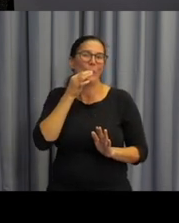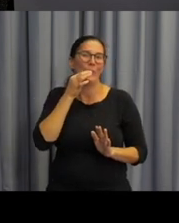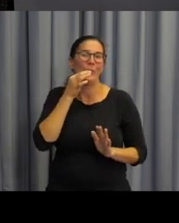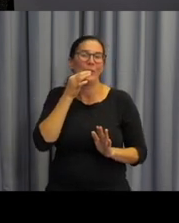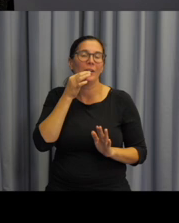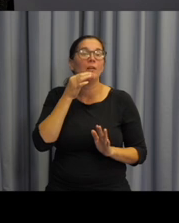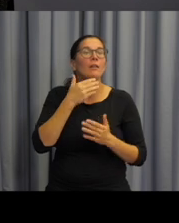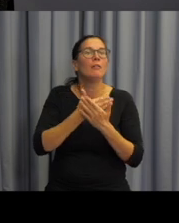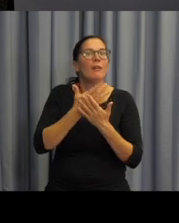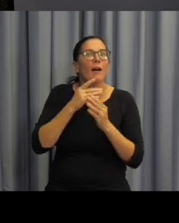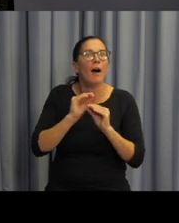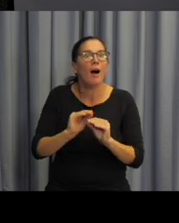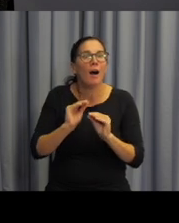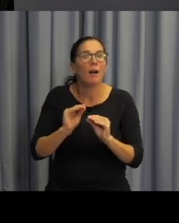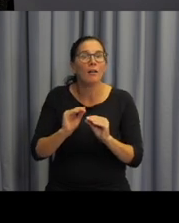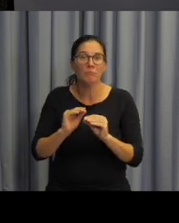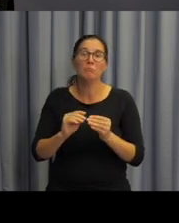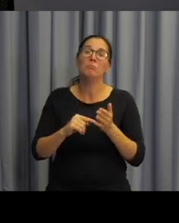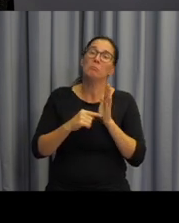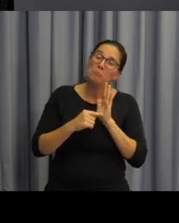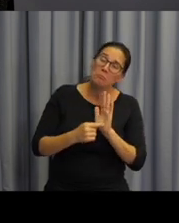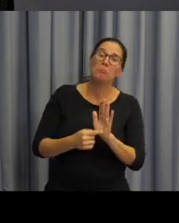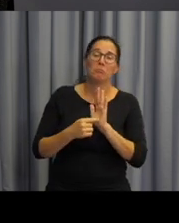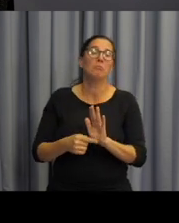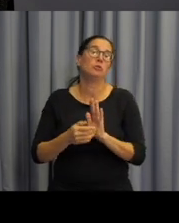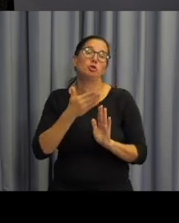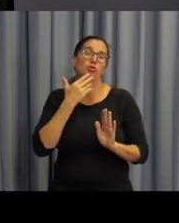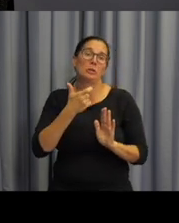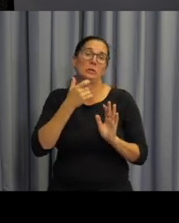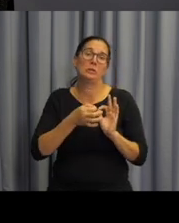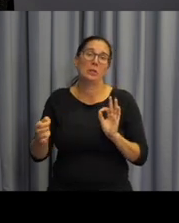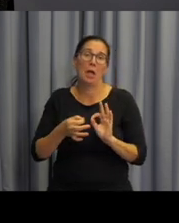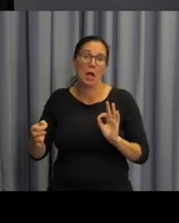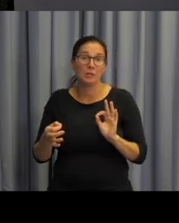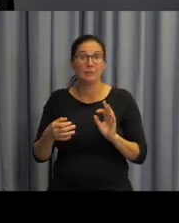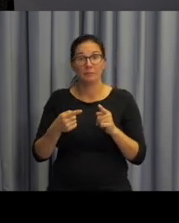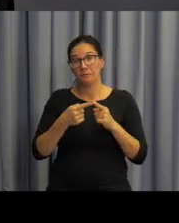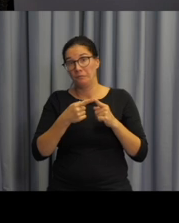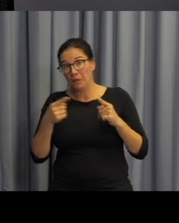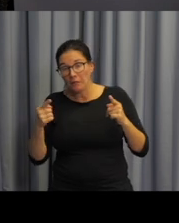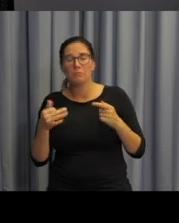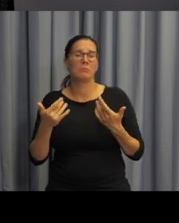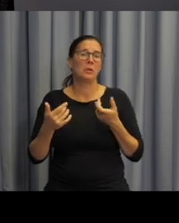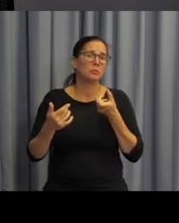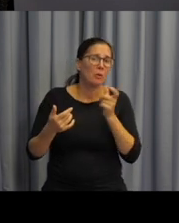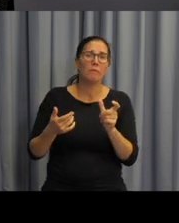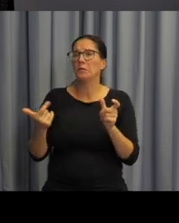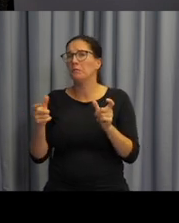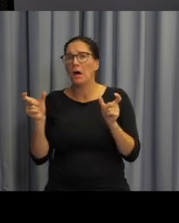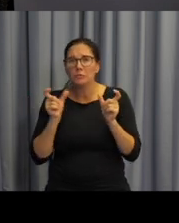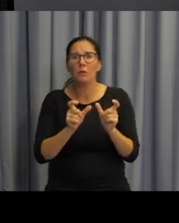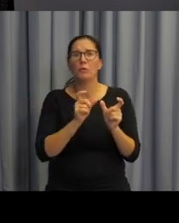češtině vystavujeme. Děti se učí celé lexikální celky, jednoslovné, dvou i